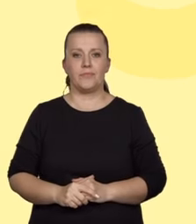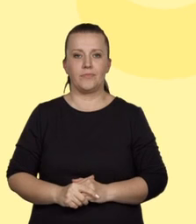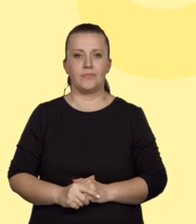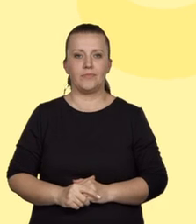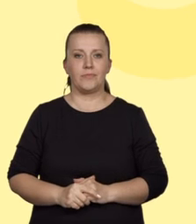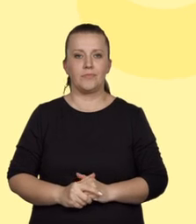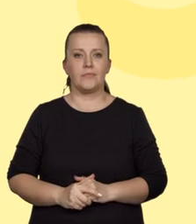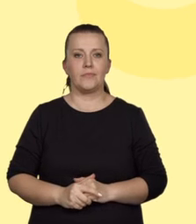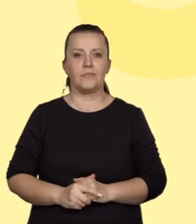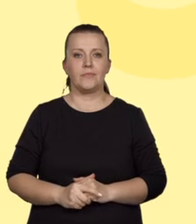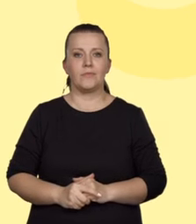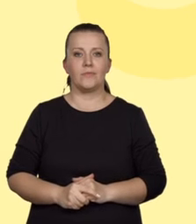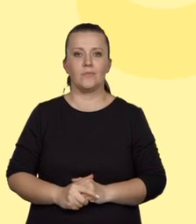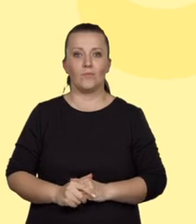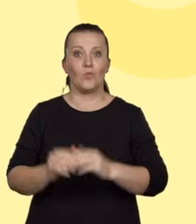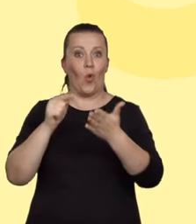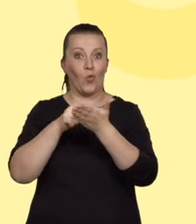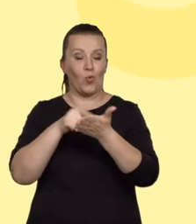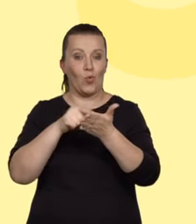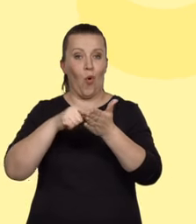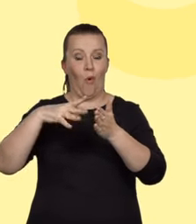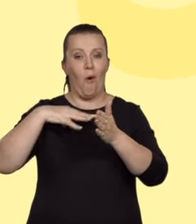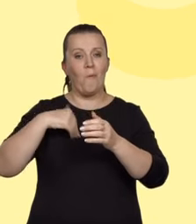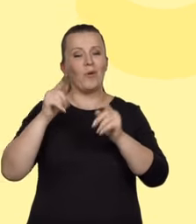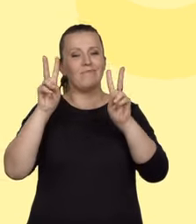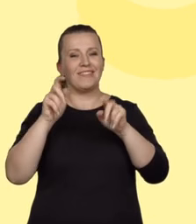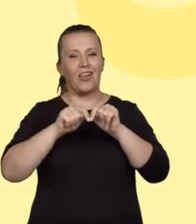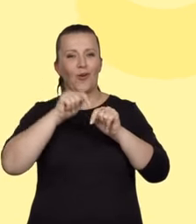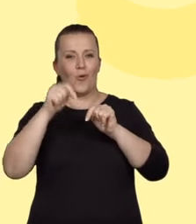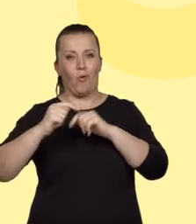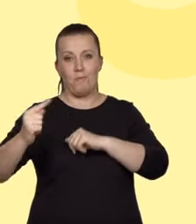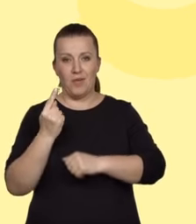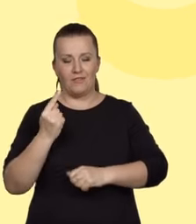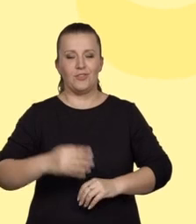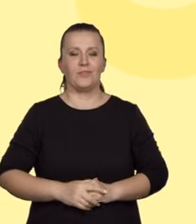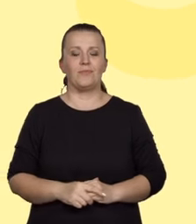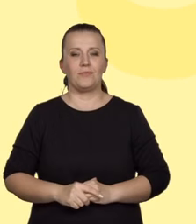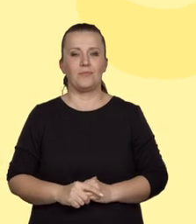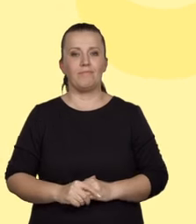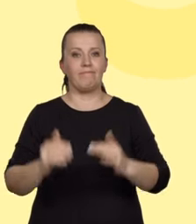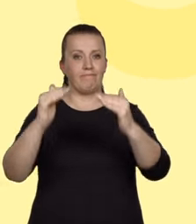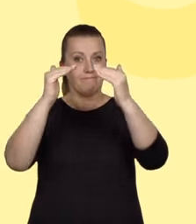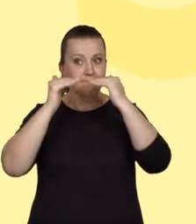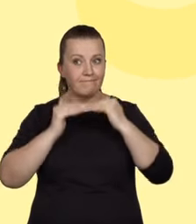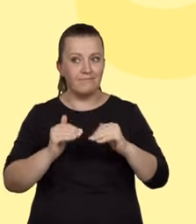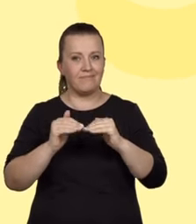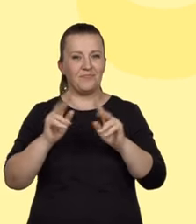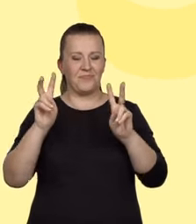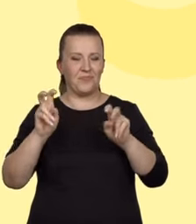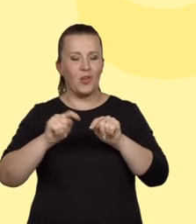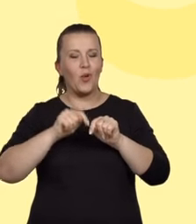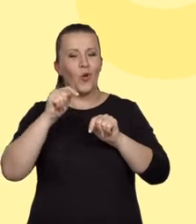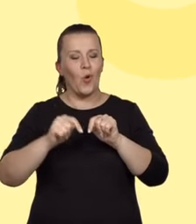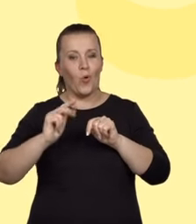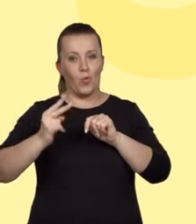cząsteczkowy. Zapiszemy to w kroku pierwszym. W kroku drugim konieczne jest